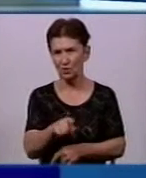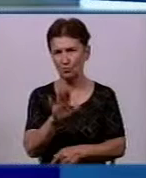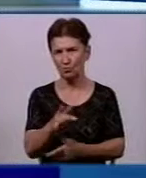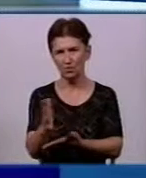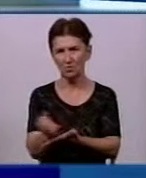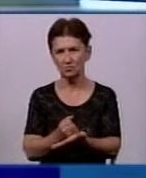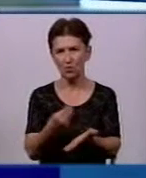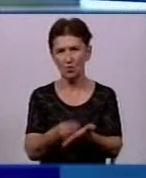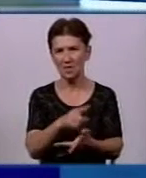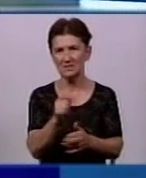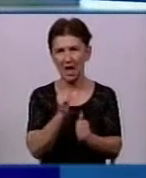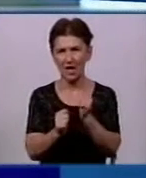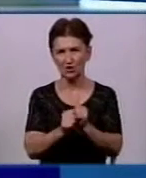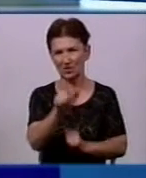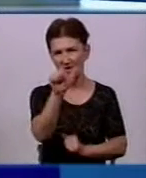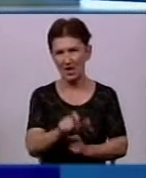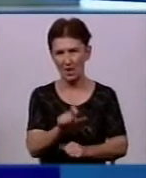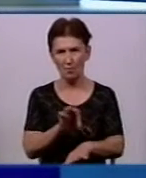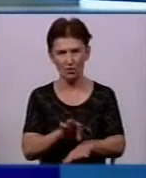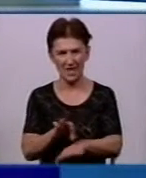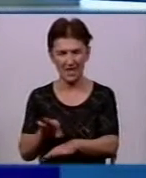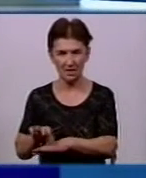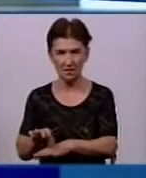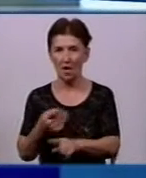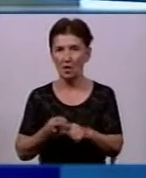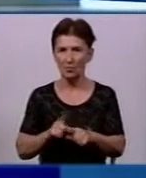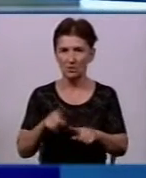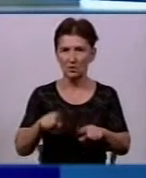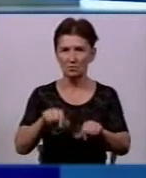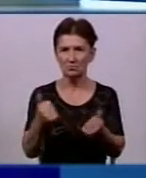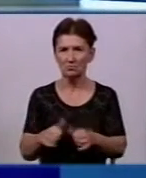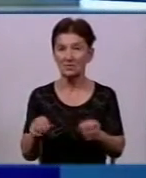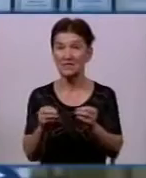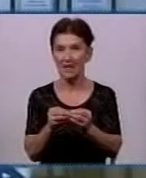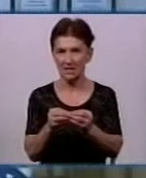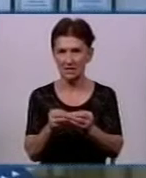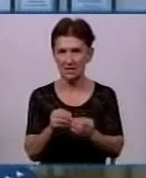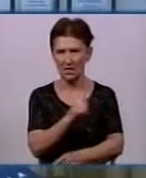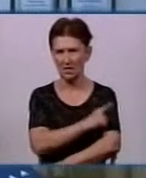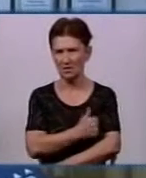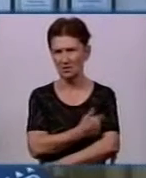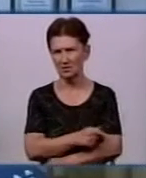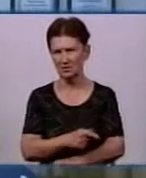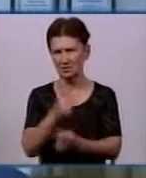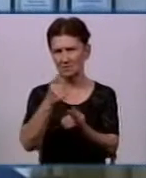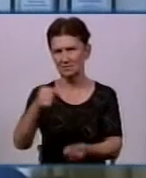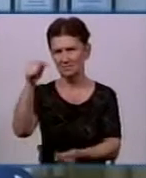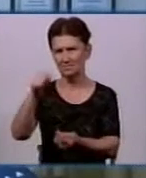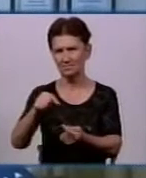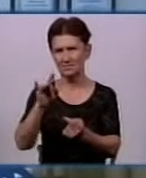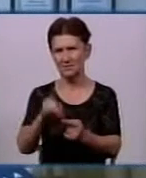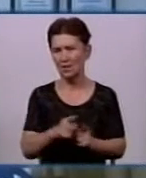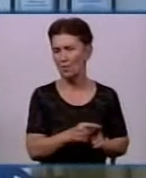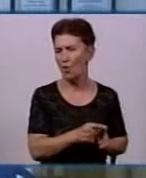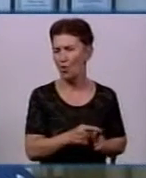гроші за кожного пацієнта. Наразі в області реорганізовано 10 лікарень. Відповідно до поточного фінансування,